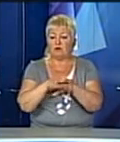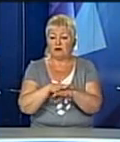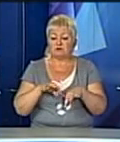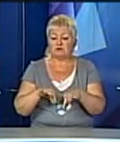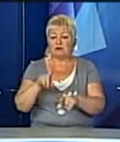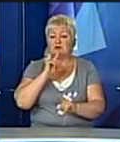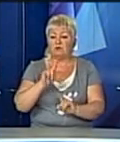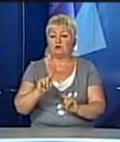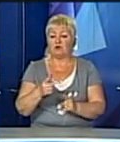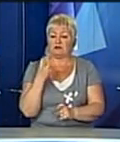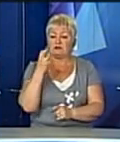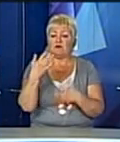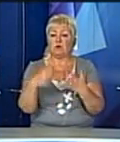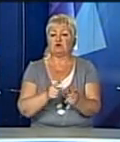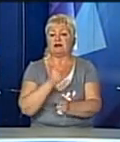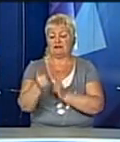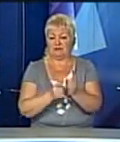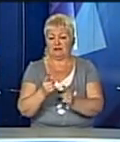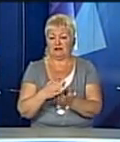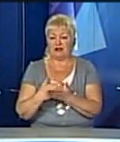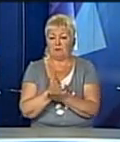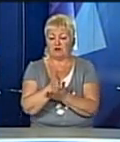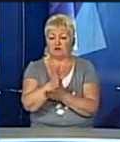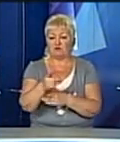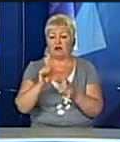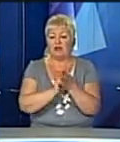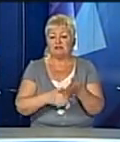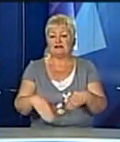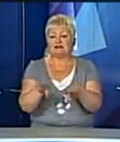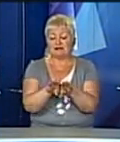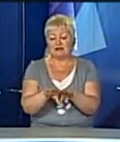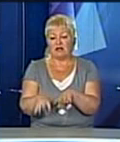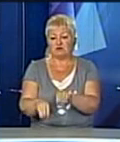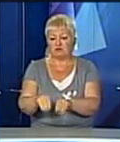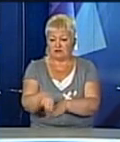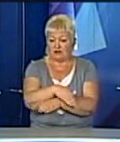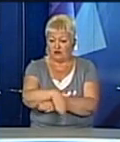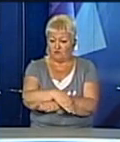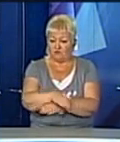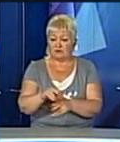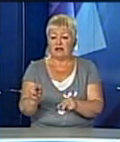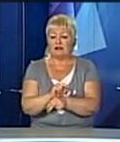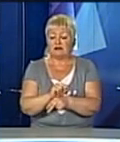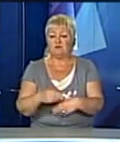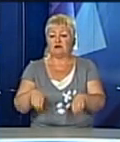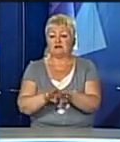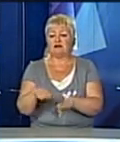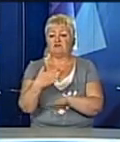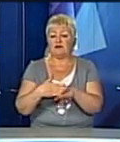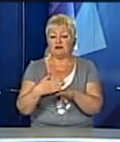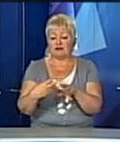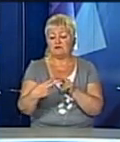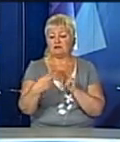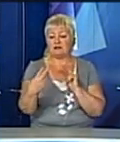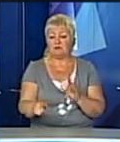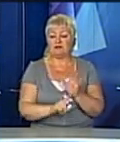оскільки трамваї вже змінили маршрути через закриття на ремонт сусідніх вулиць. Окрім того, на ремонт закриють і Винниківський міст.